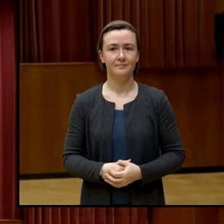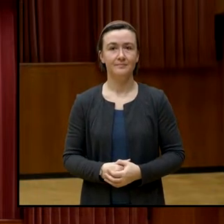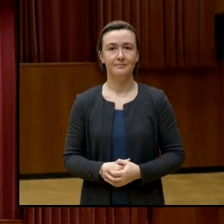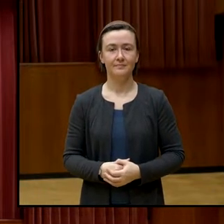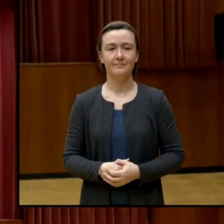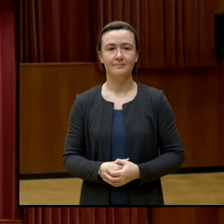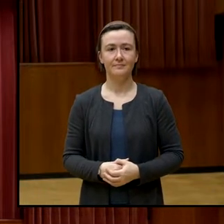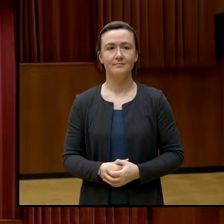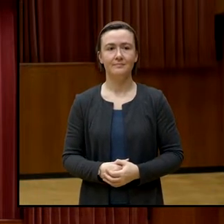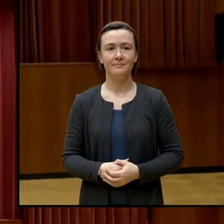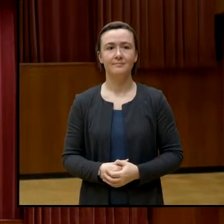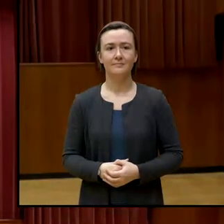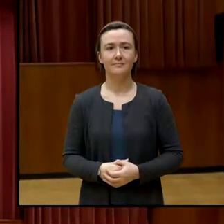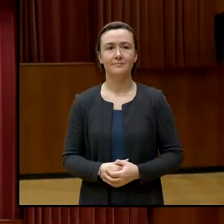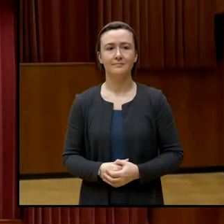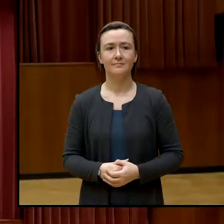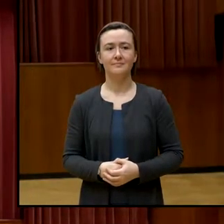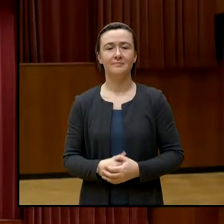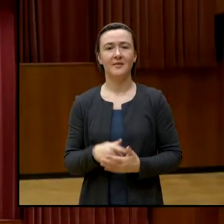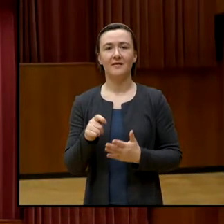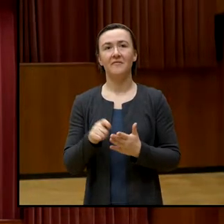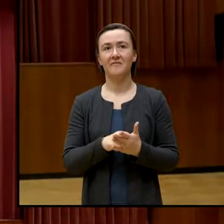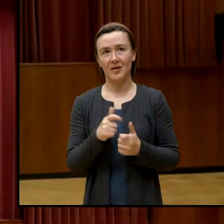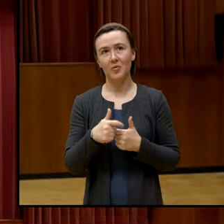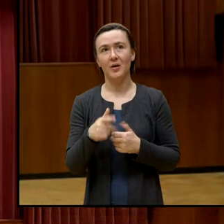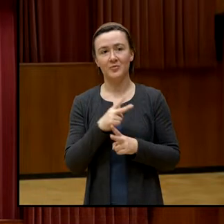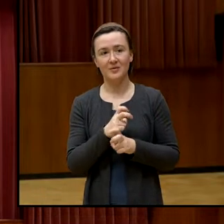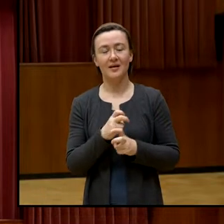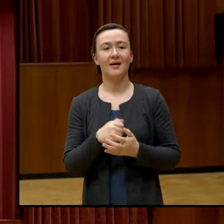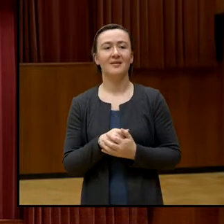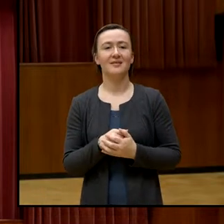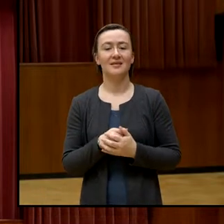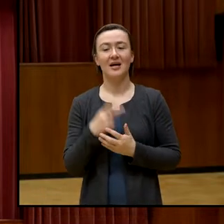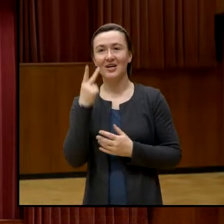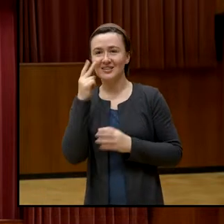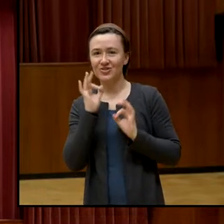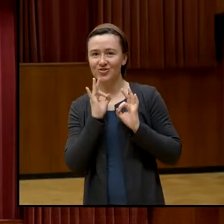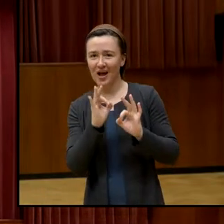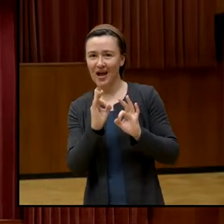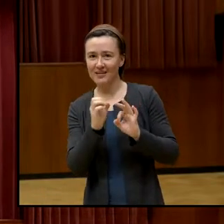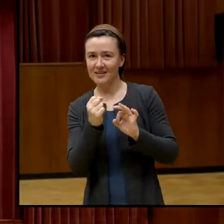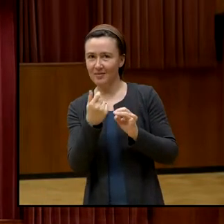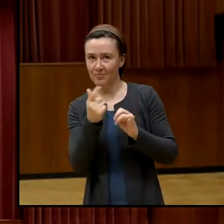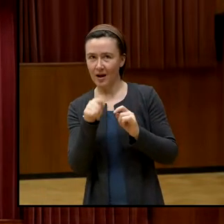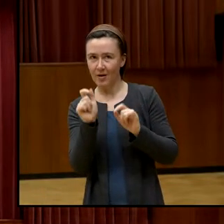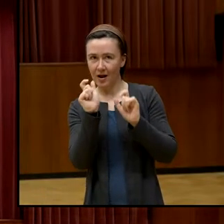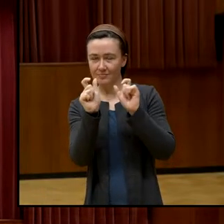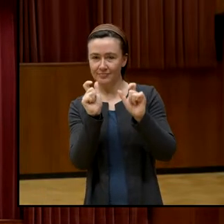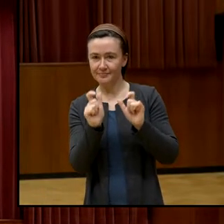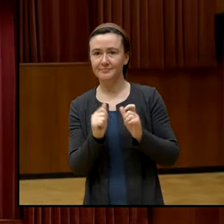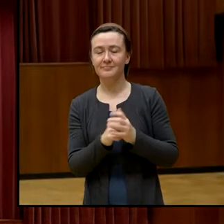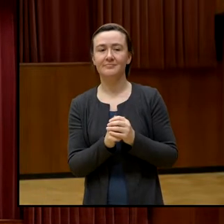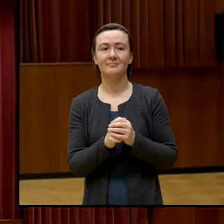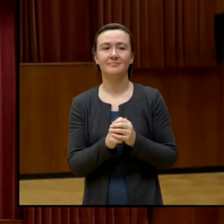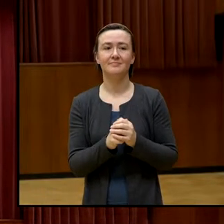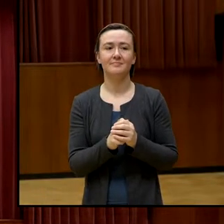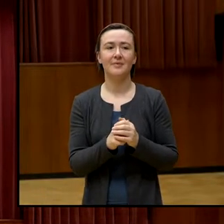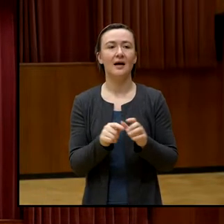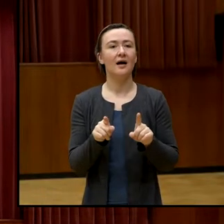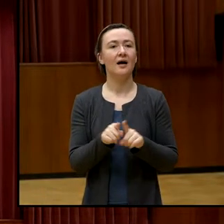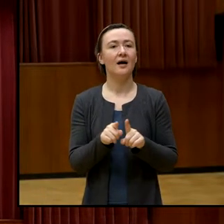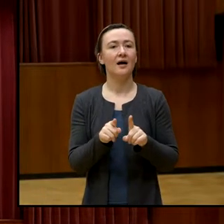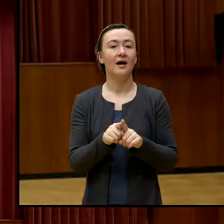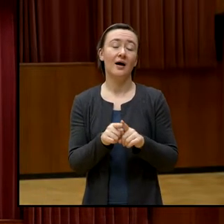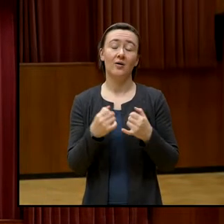Ja, war lokal Österreich. Straße sehe ich auch ein paar Mal, auch momentan natürlich ein